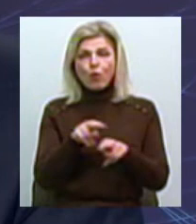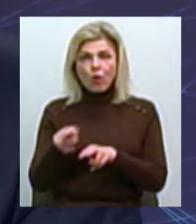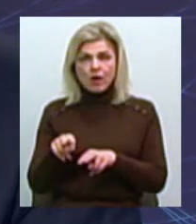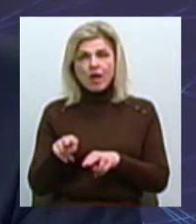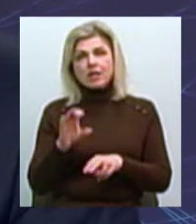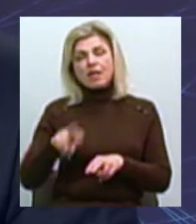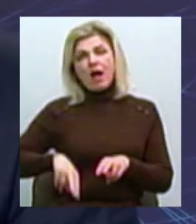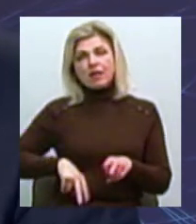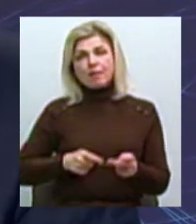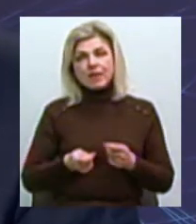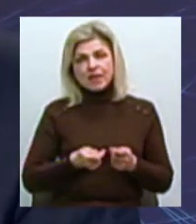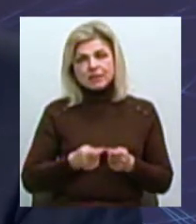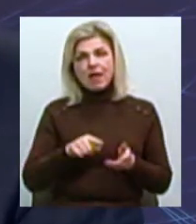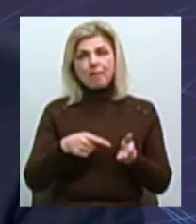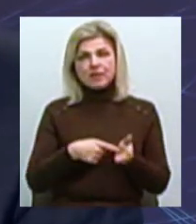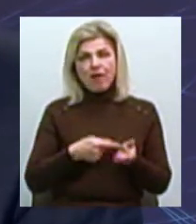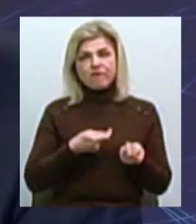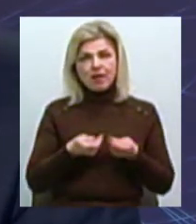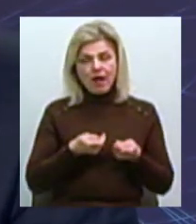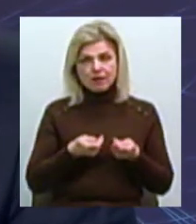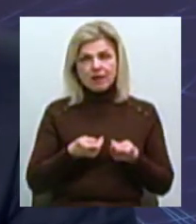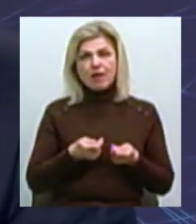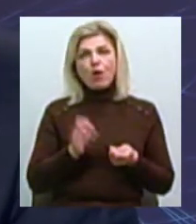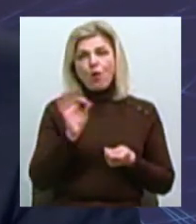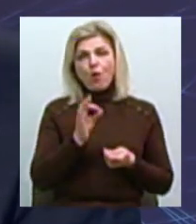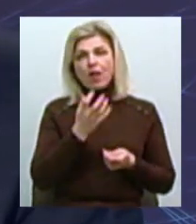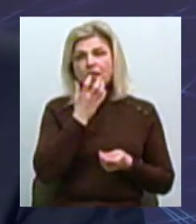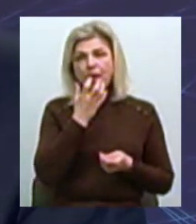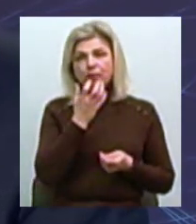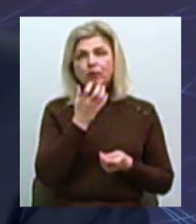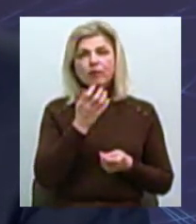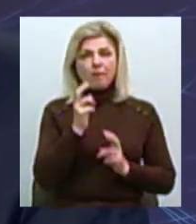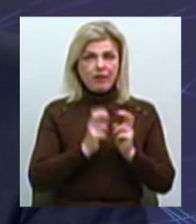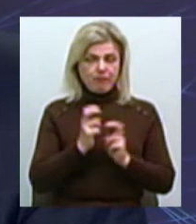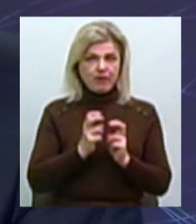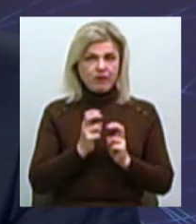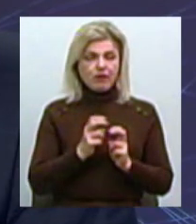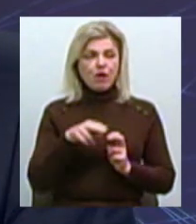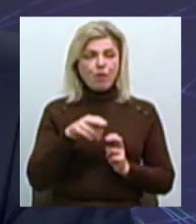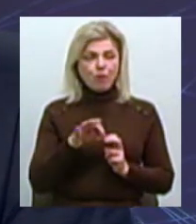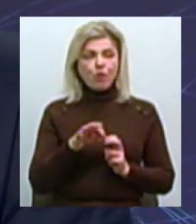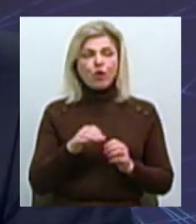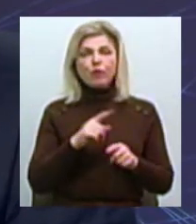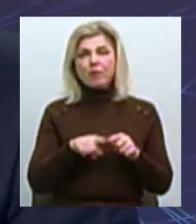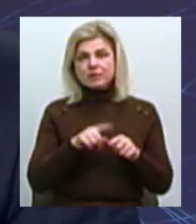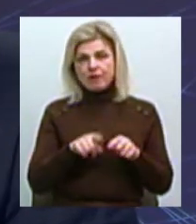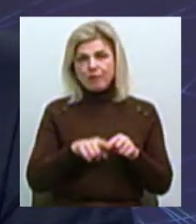адміністрації, і міської влади щодо теплогенеруючих підприємств по скорішому їх,